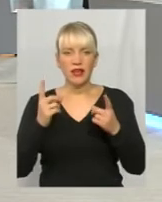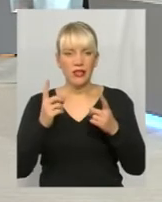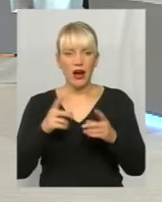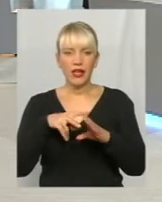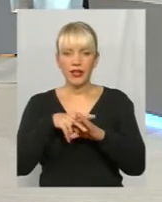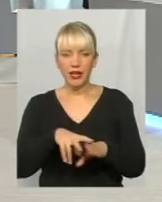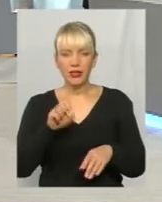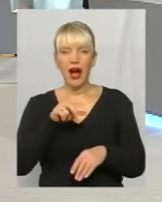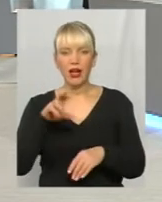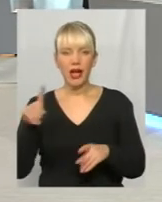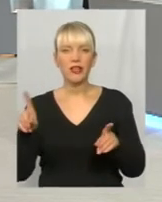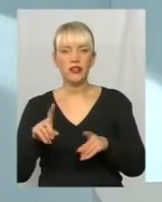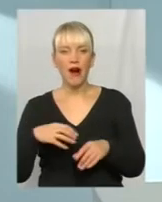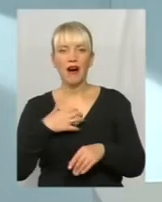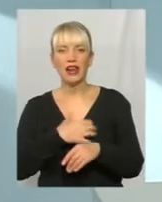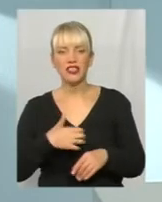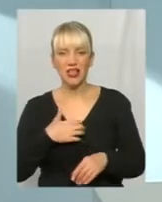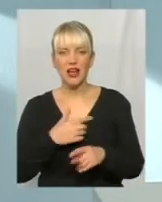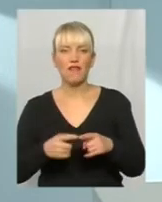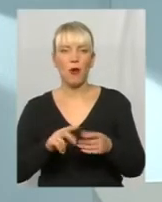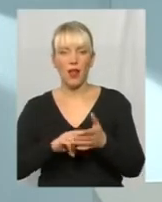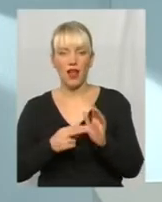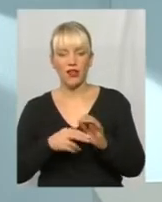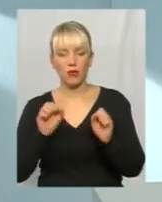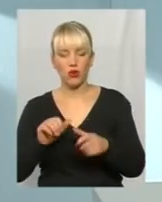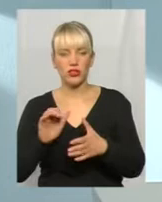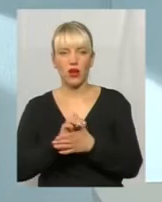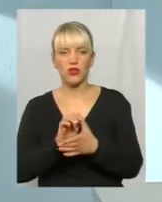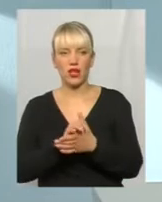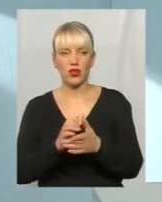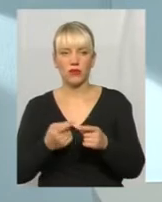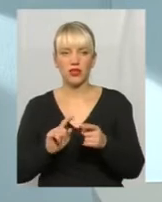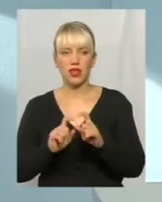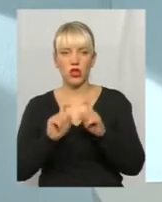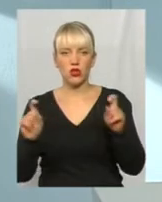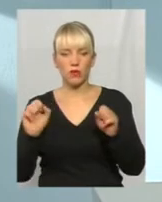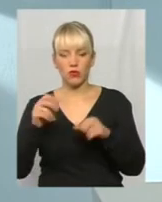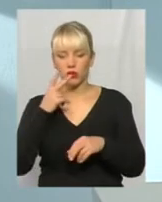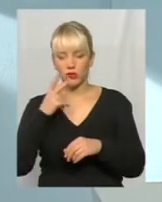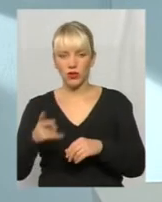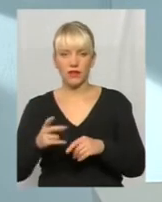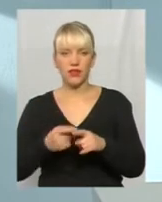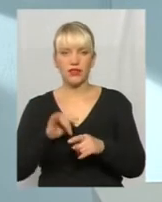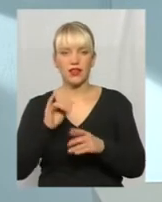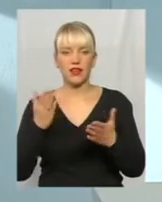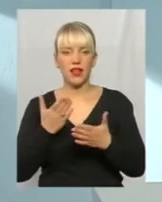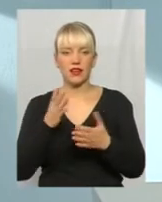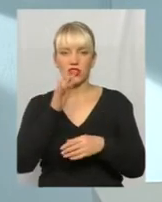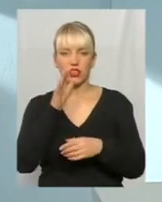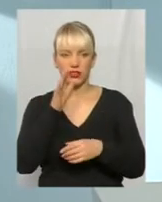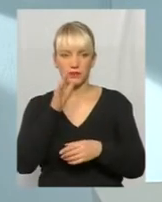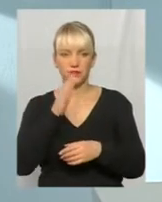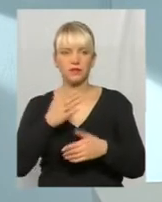Але, що важливо, план можна з ним ознайомитися, суб'єкти можуть подивитись, на який час,